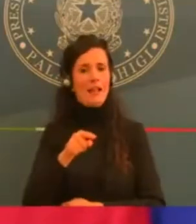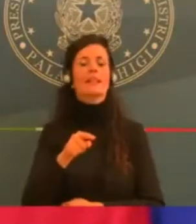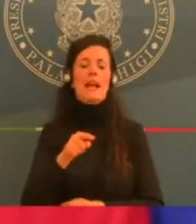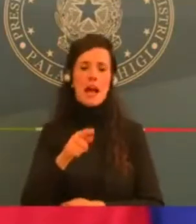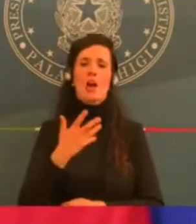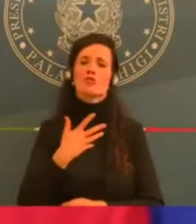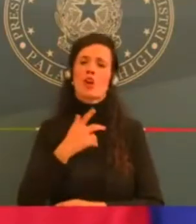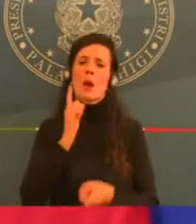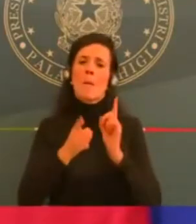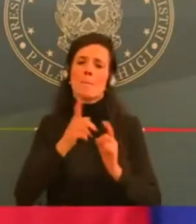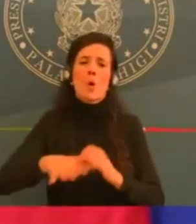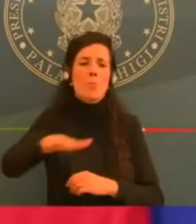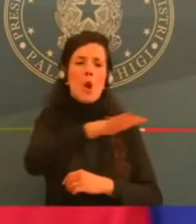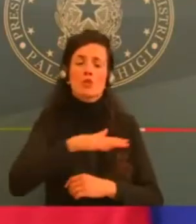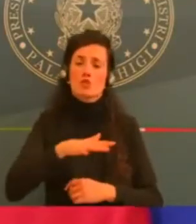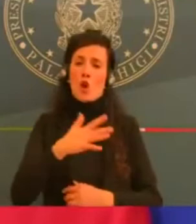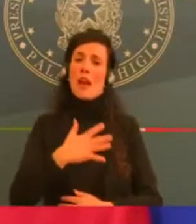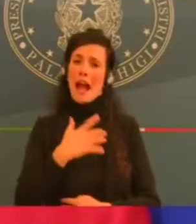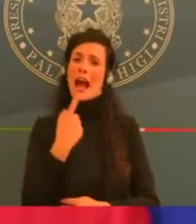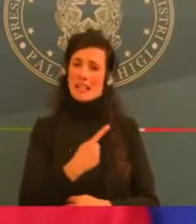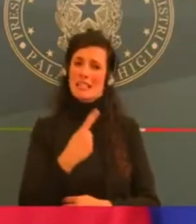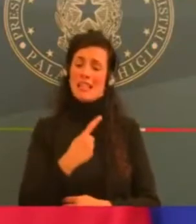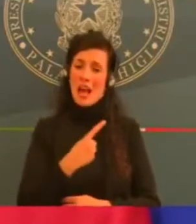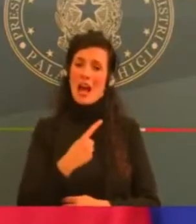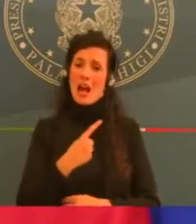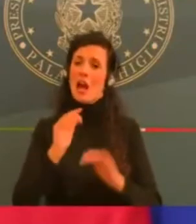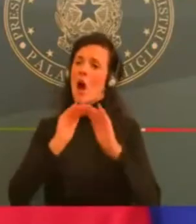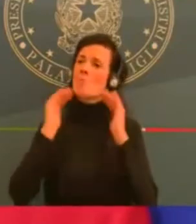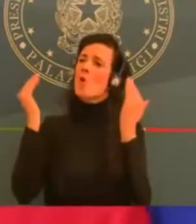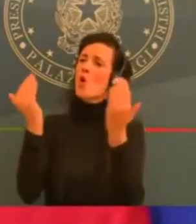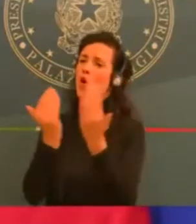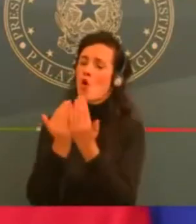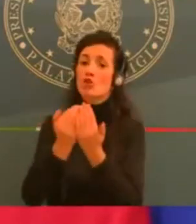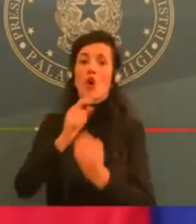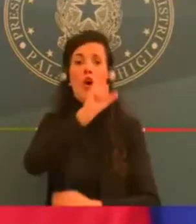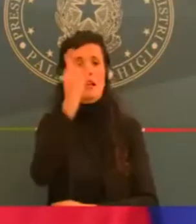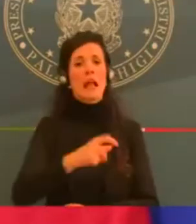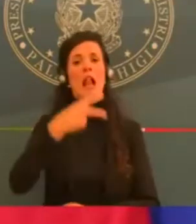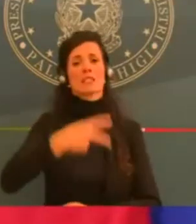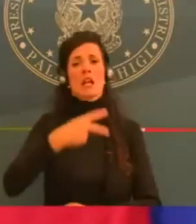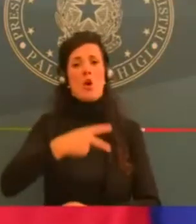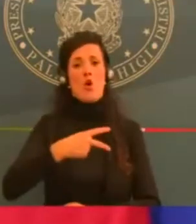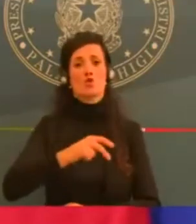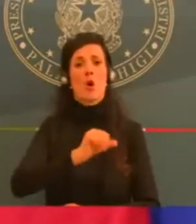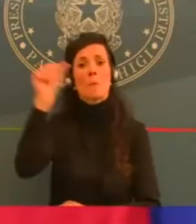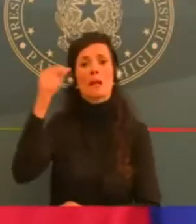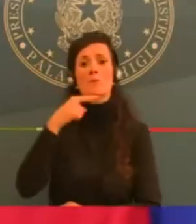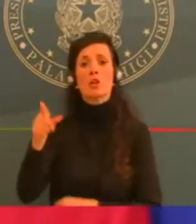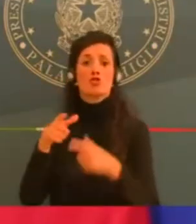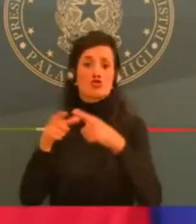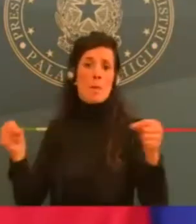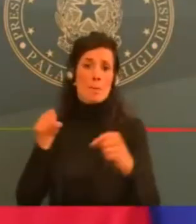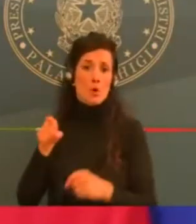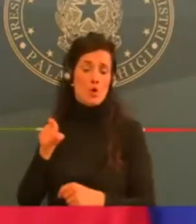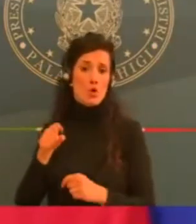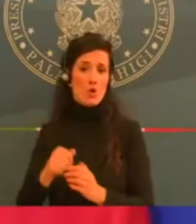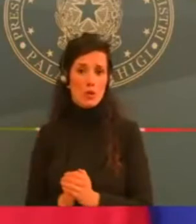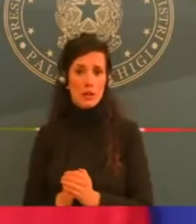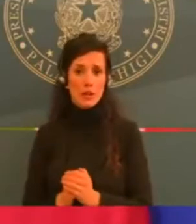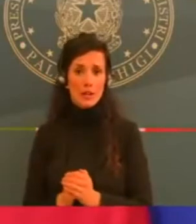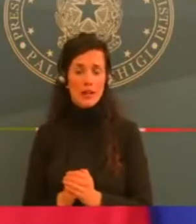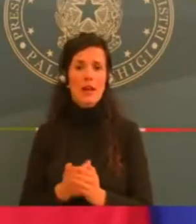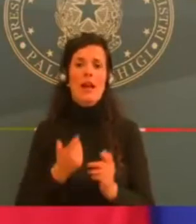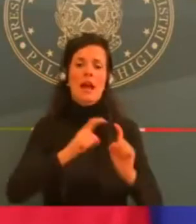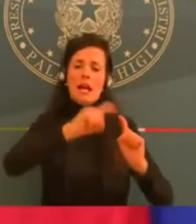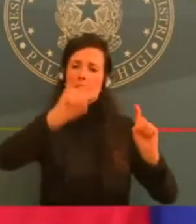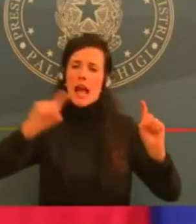statistiche ci dicono che i nostri anziani hanno tante comorbidità. Quindi non a caso voi vedete anche che il